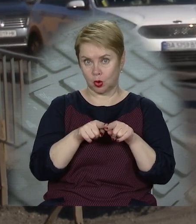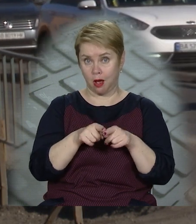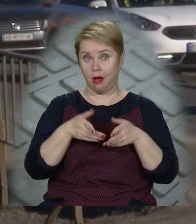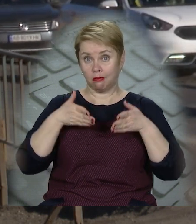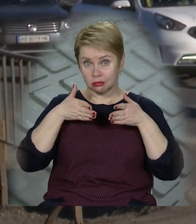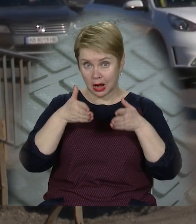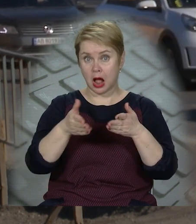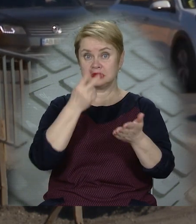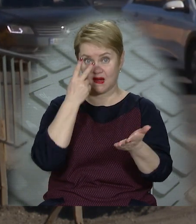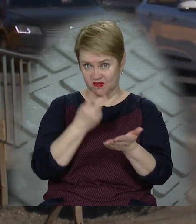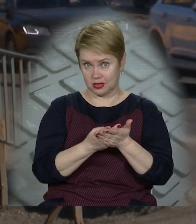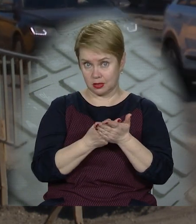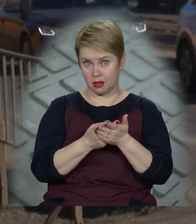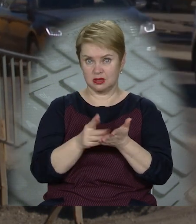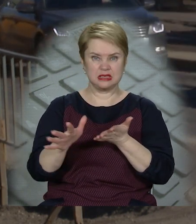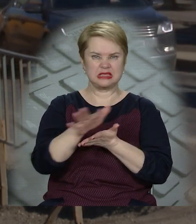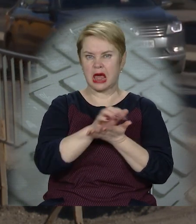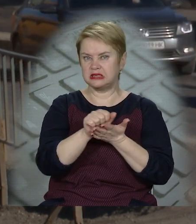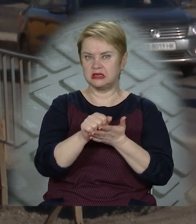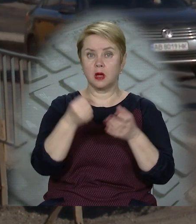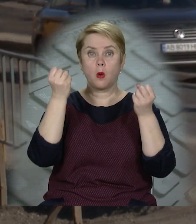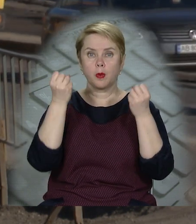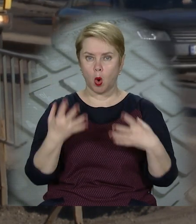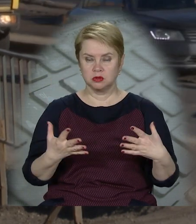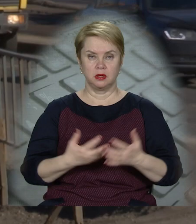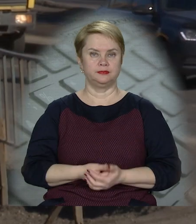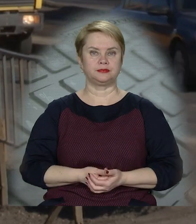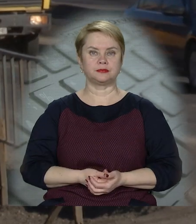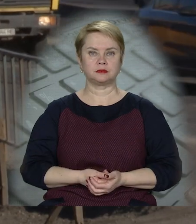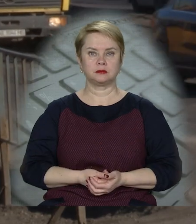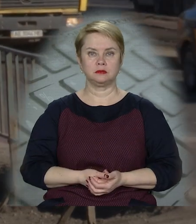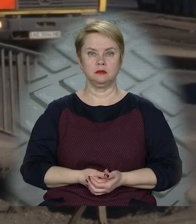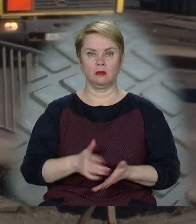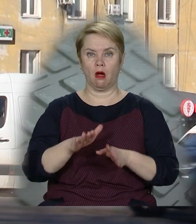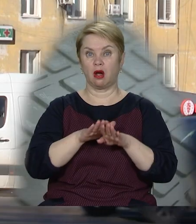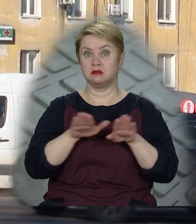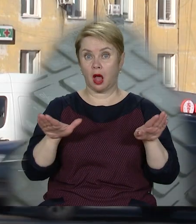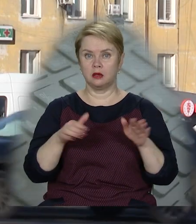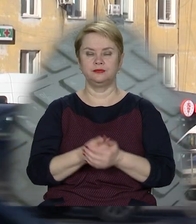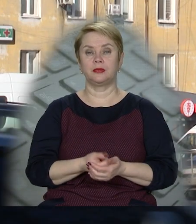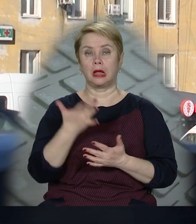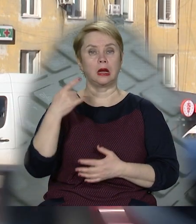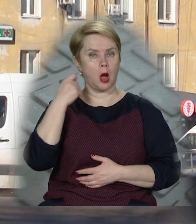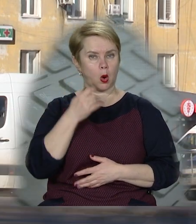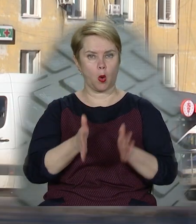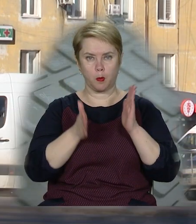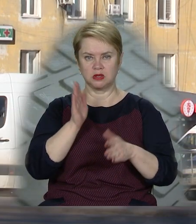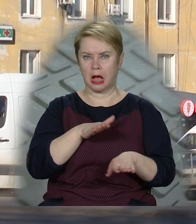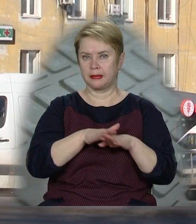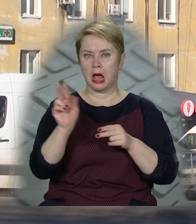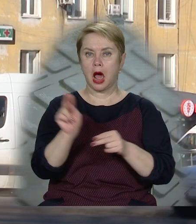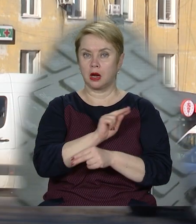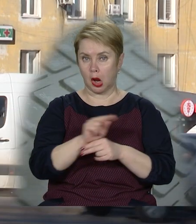Траса, ви бачите, вона зносилась, просто роз'їхалася. Кілька років тому проспект